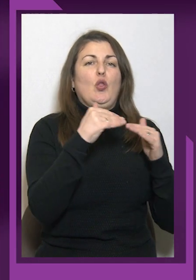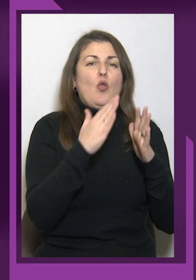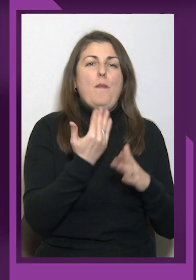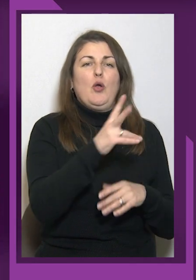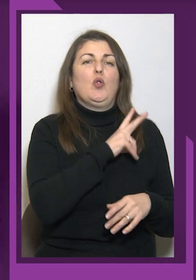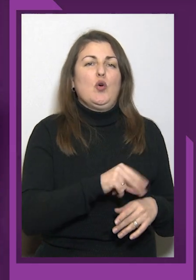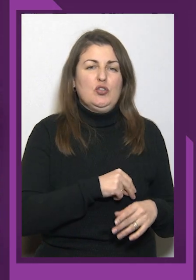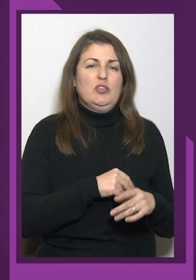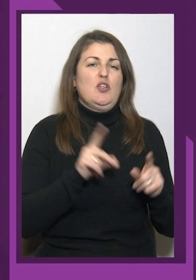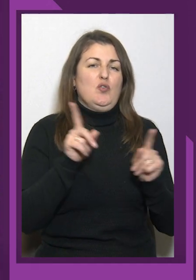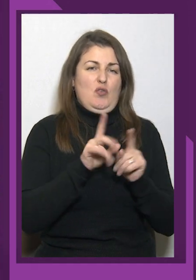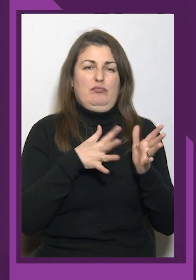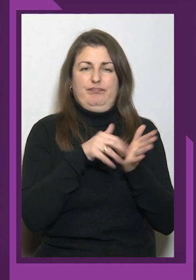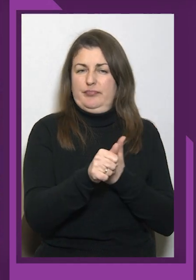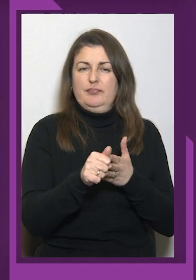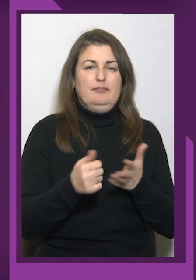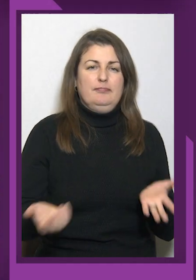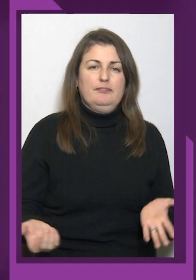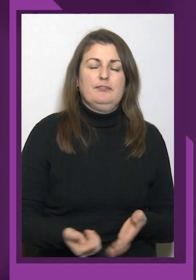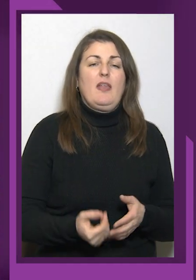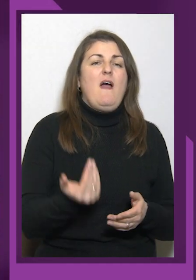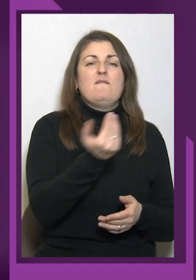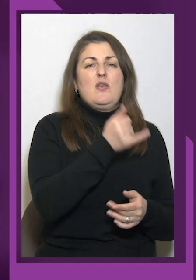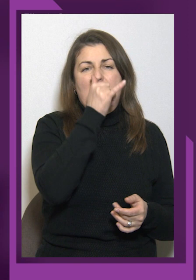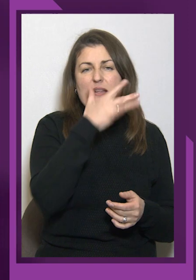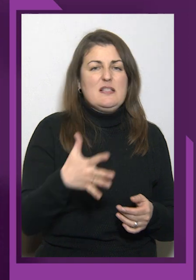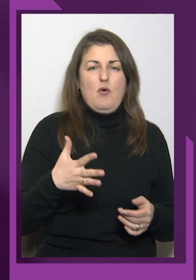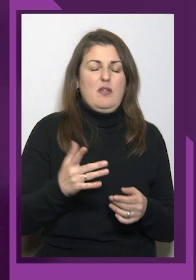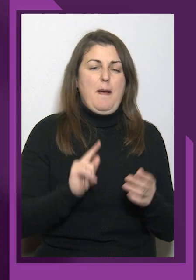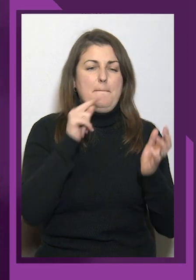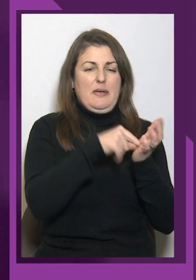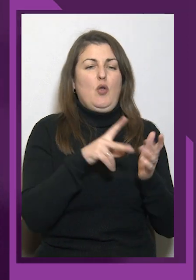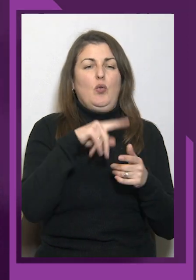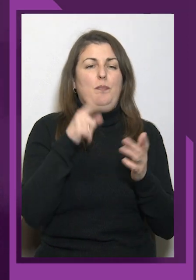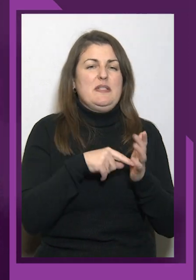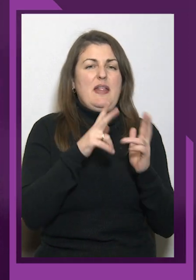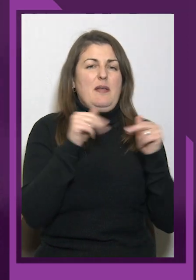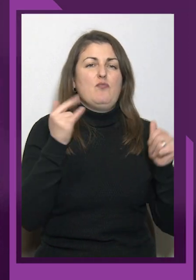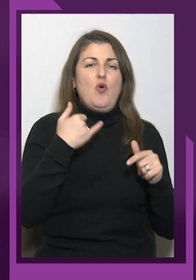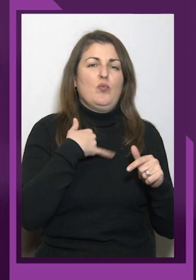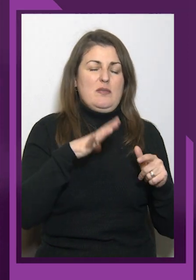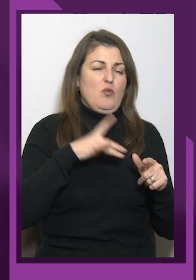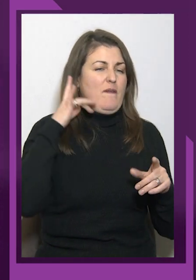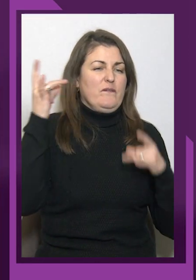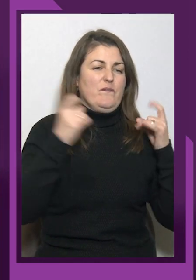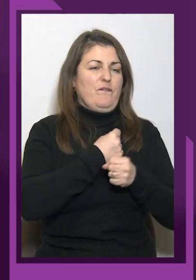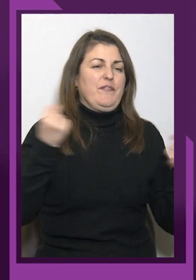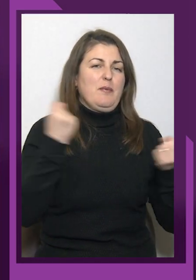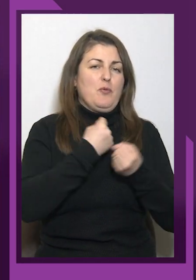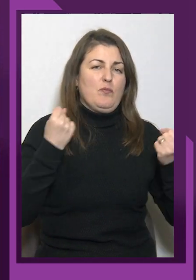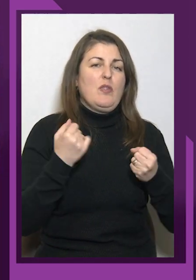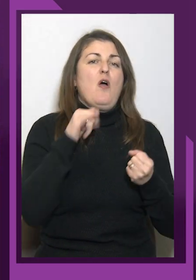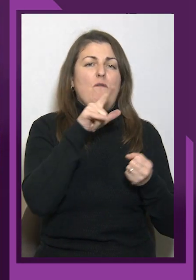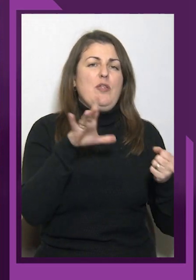змогла приїхати до міста Дніпра, тому що в нас лонали вибухи. Вони були далеко від готелю, але їй було